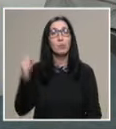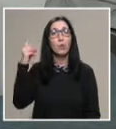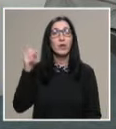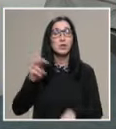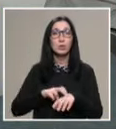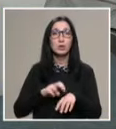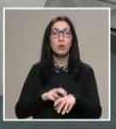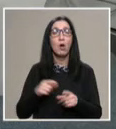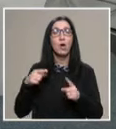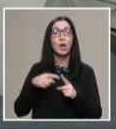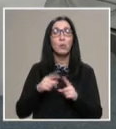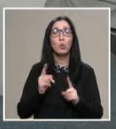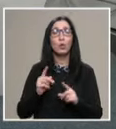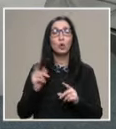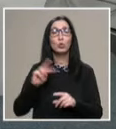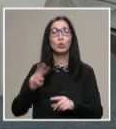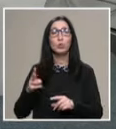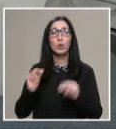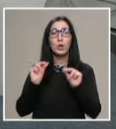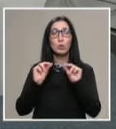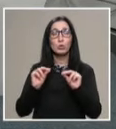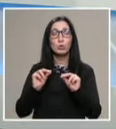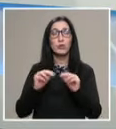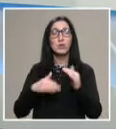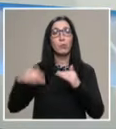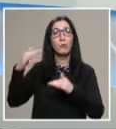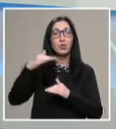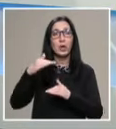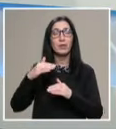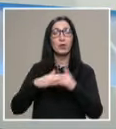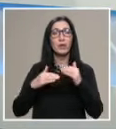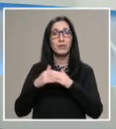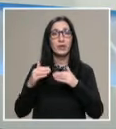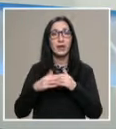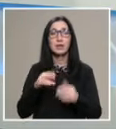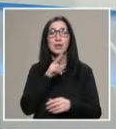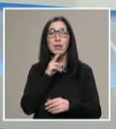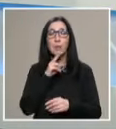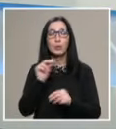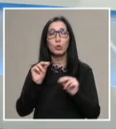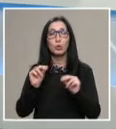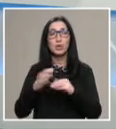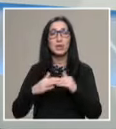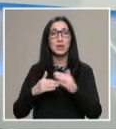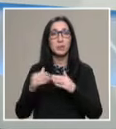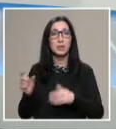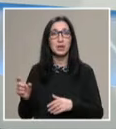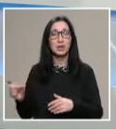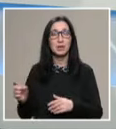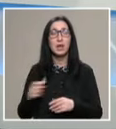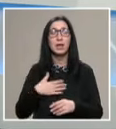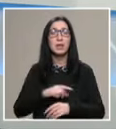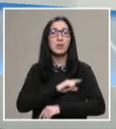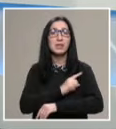Професор Дъскалов, към кои други курсове, освен към тезис за повишаването на квалификацията на педагогическите специалисти, има засилен